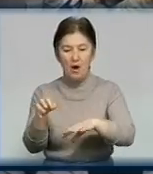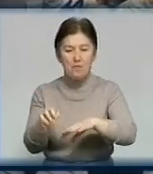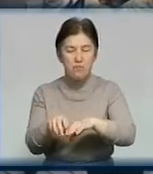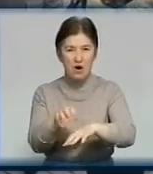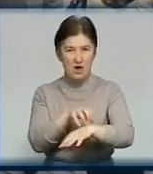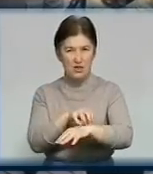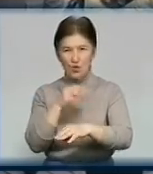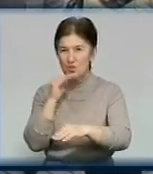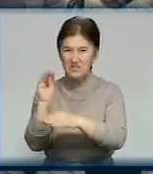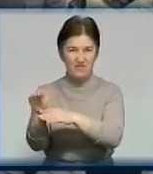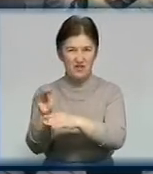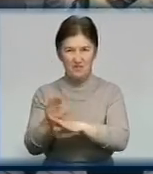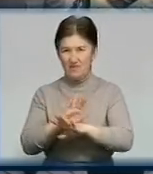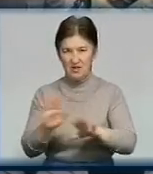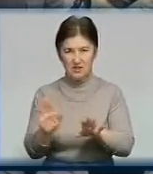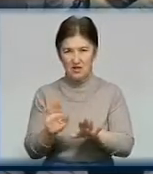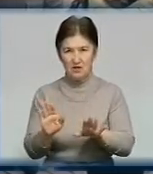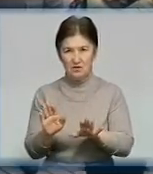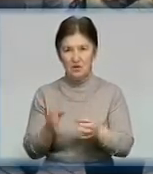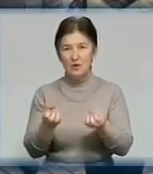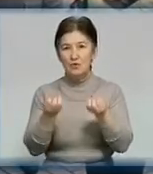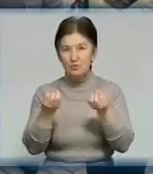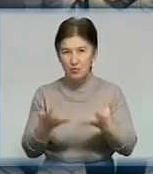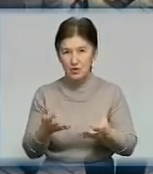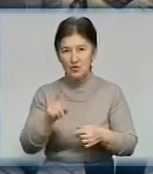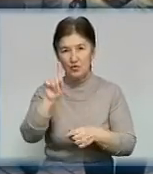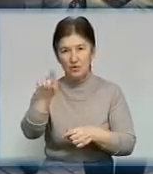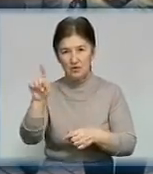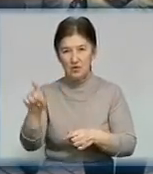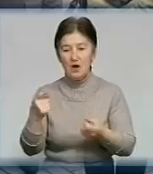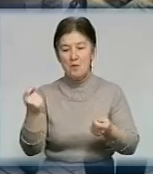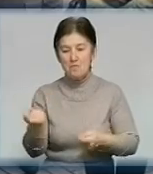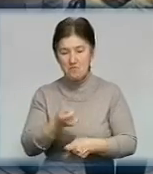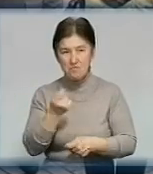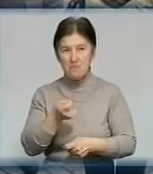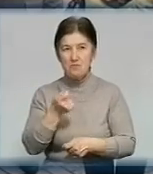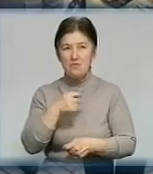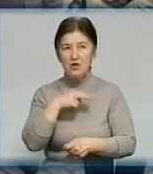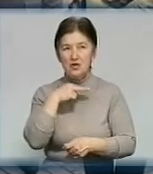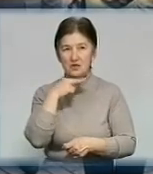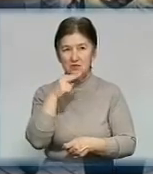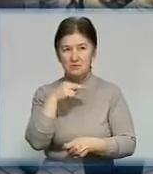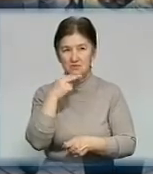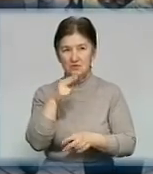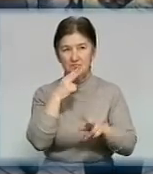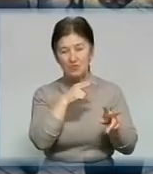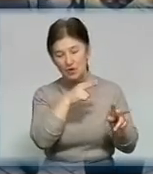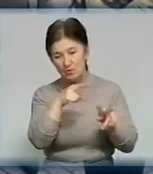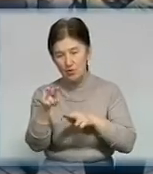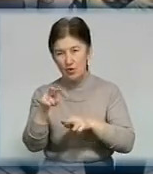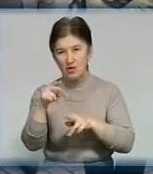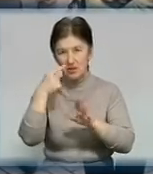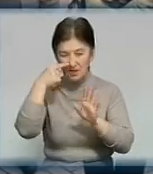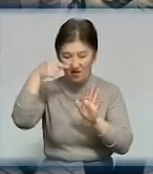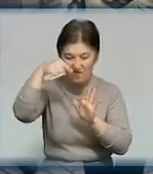не звинувачую, і її лідера. Просто вони мало уваги і поглядів звертають вниз,